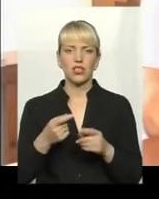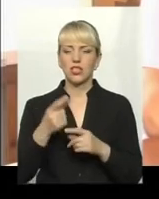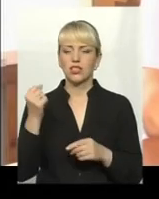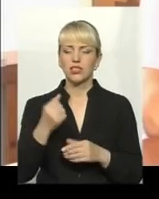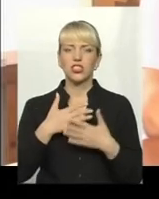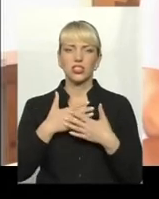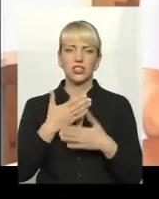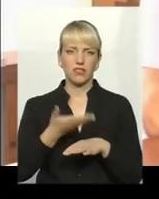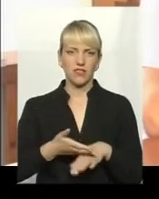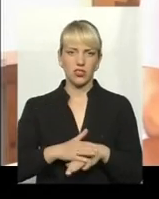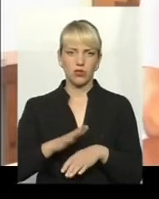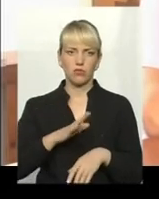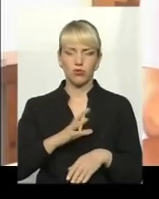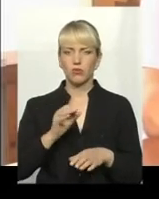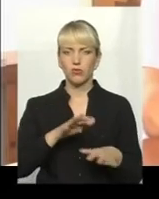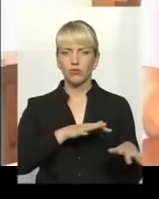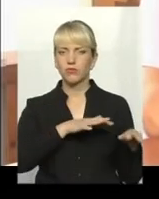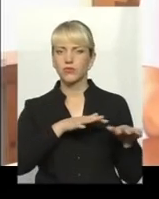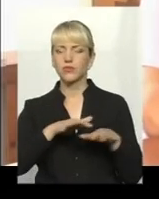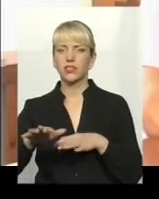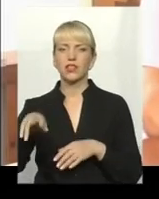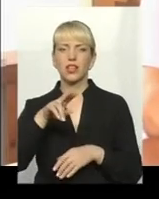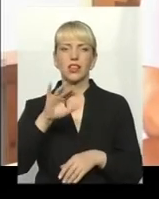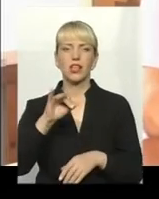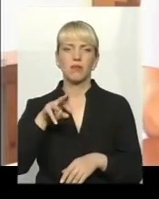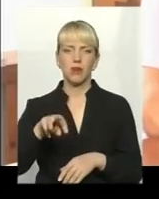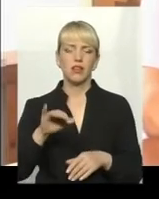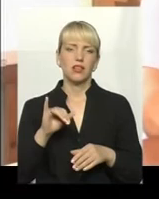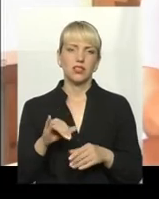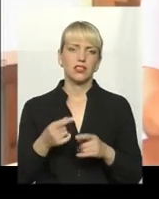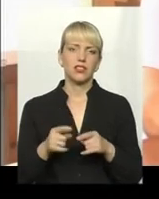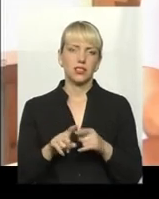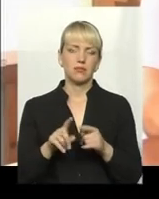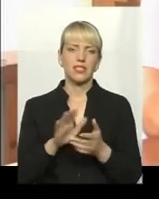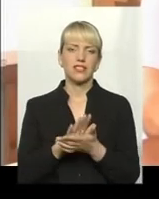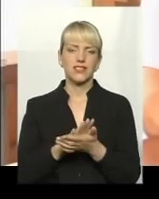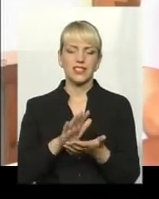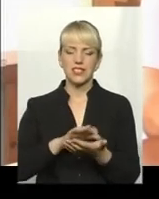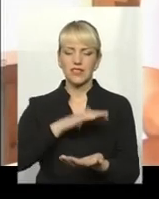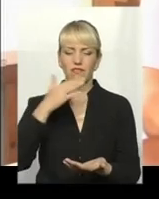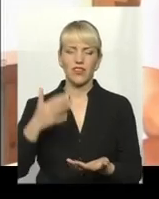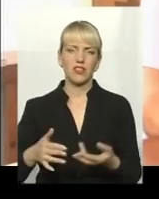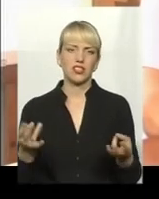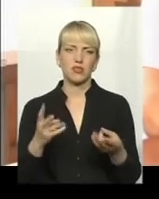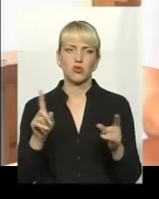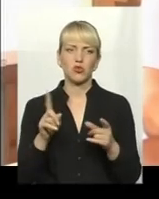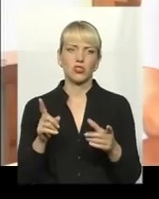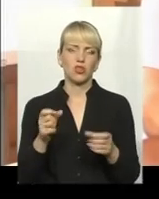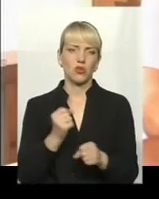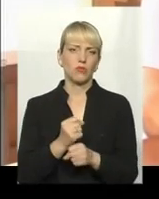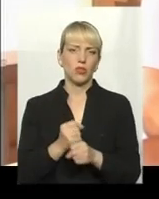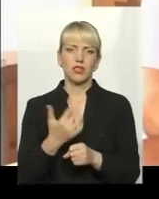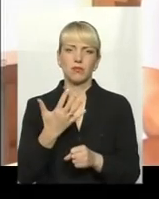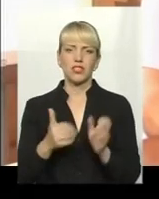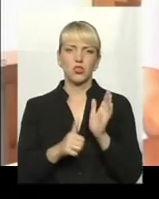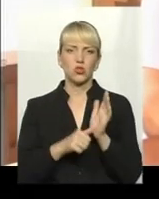дихнути нічого, воно накрило повністю димом. І з цим сміттєзвалищем теж вже треба якісь міри прийматися. З 1956